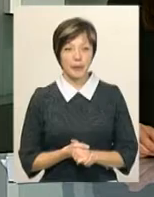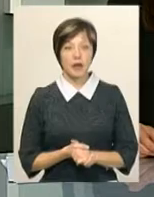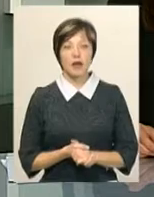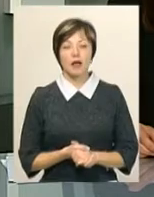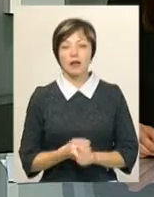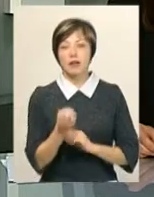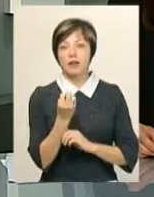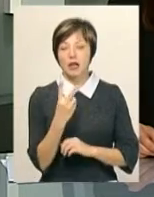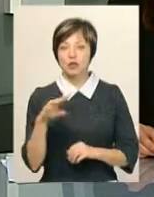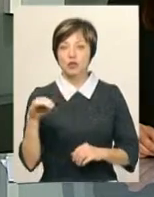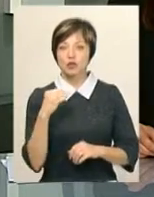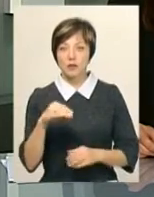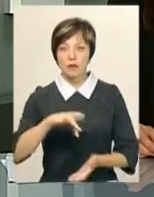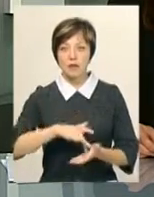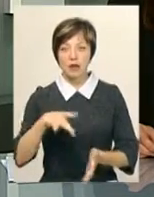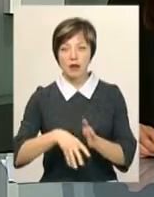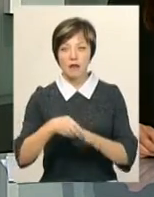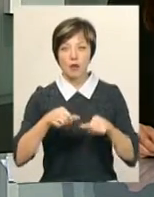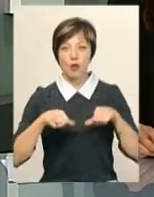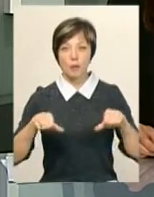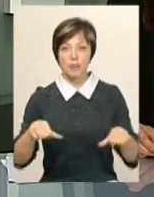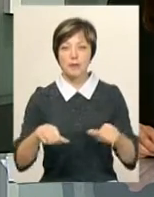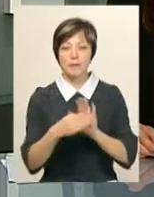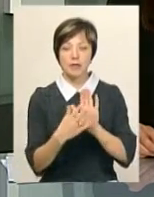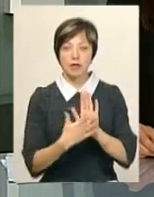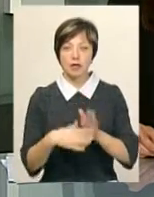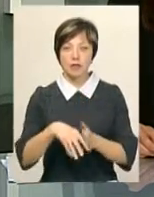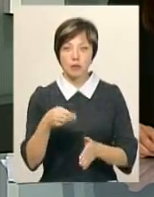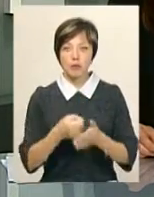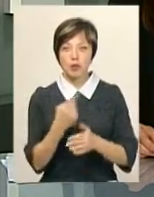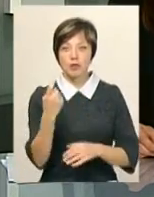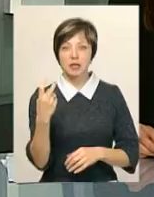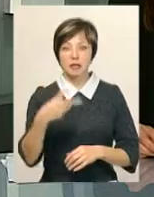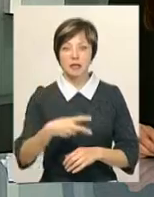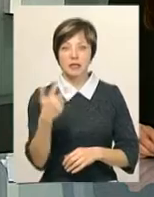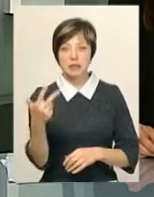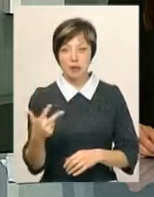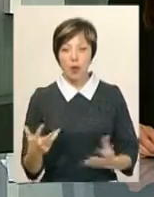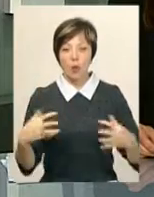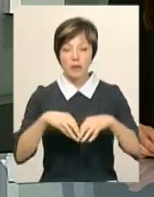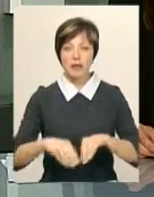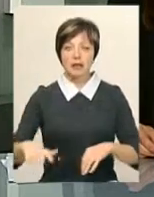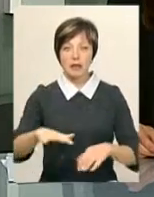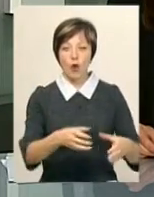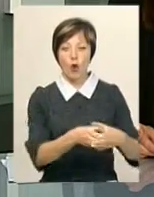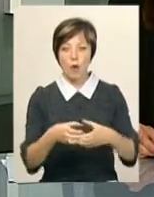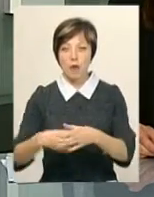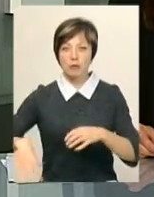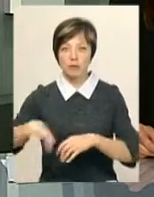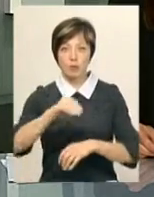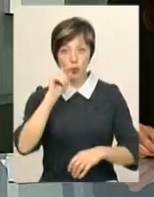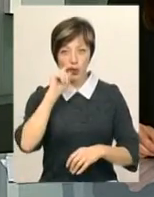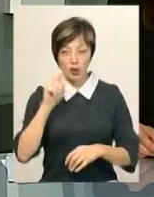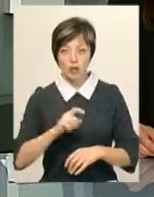Нагадаю, 12 жовтня Центральна виборча комісія призначила вибори до 123 об'єднаних тергромад по всій